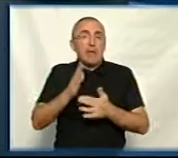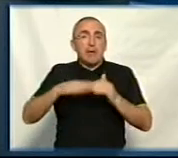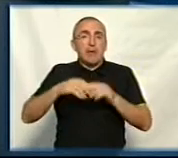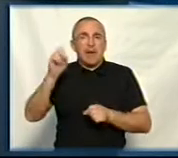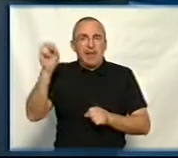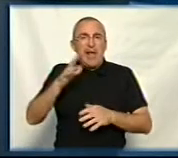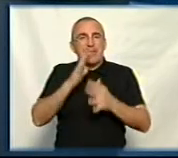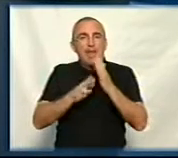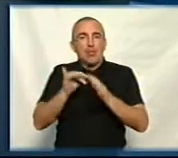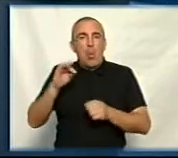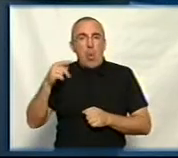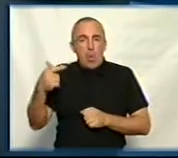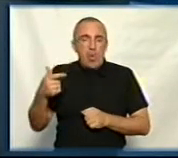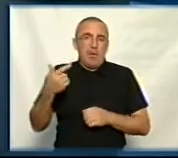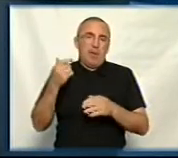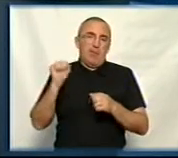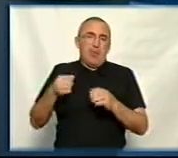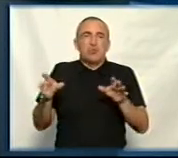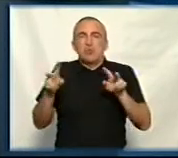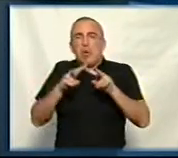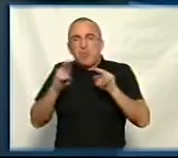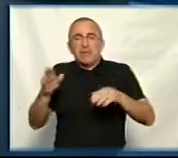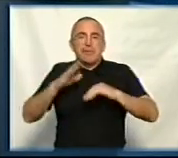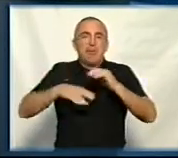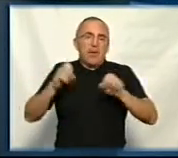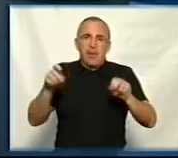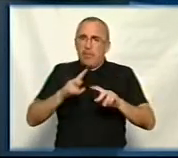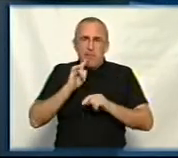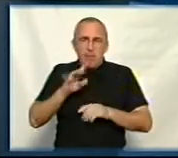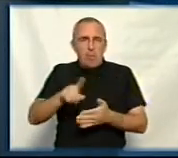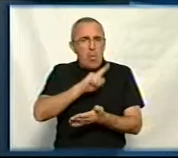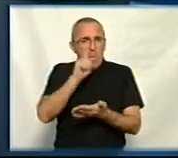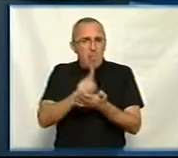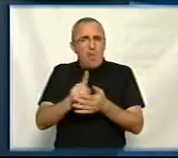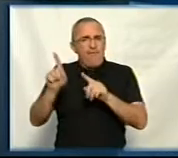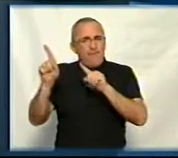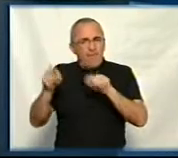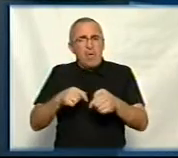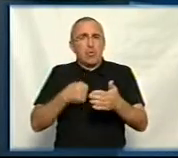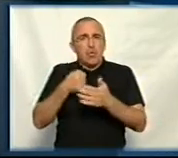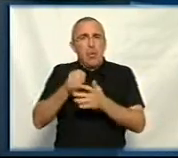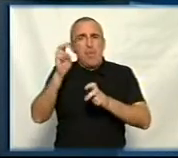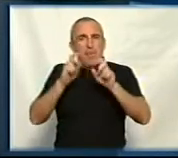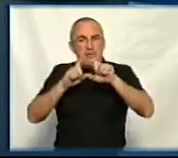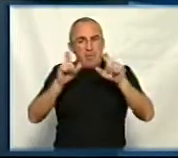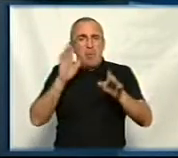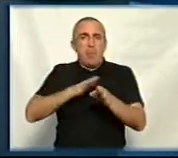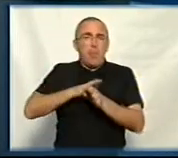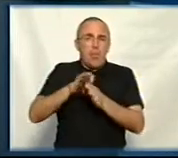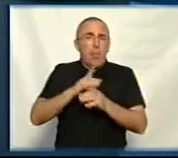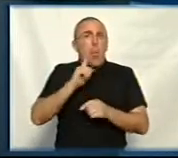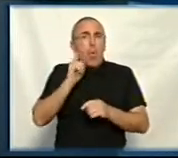дендролога чи ще якоїсь спорідненої спеціальності не буде обов'язковою вимогою до підприємства, які будуть проводити